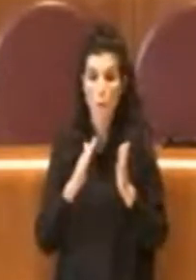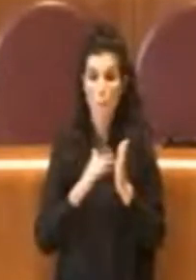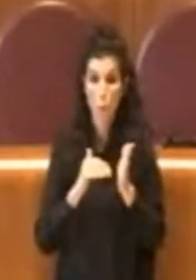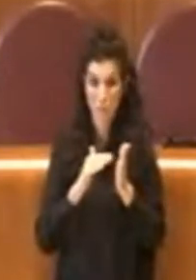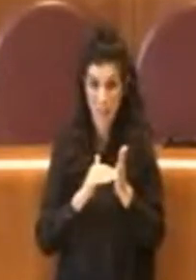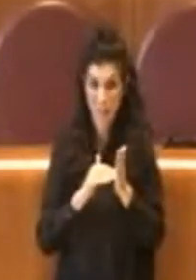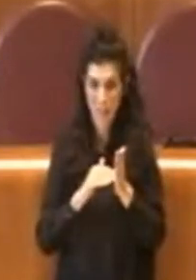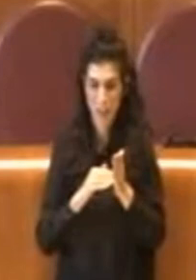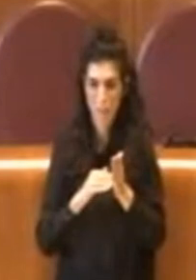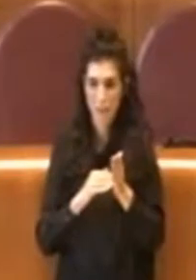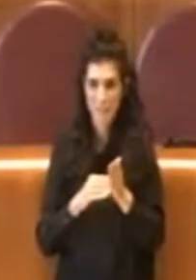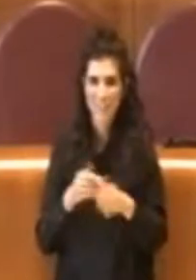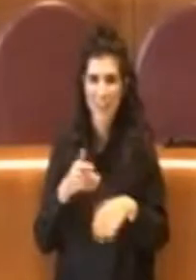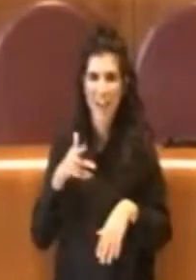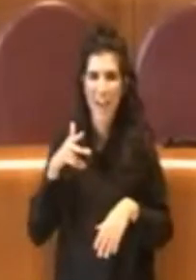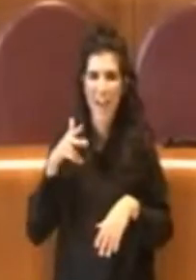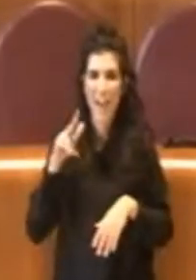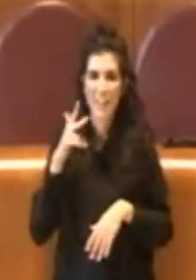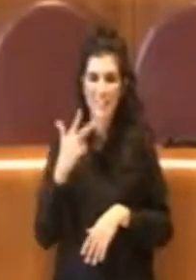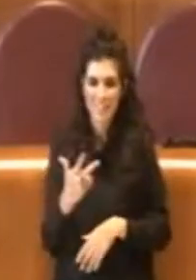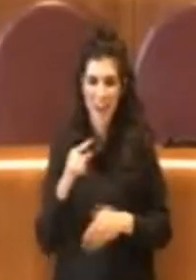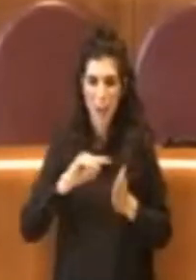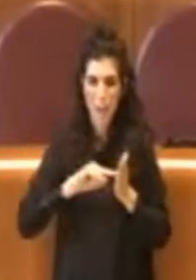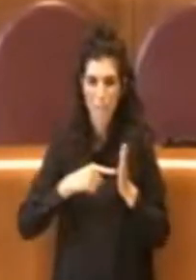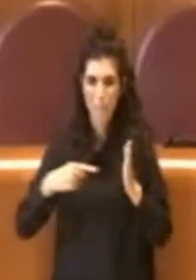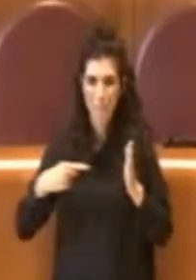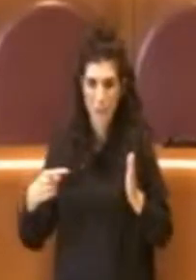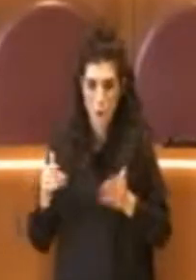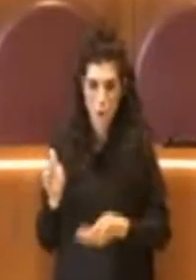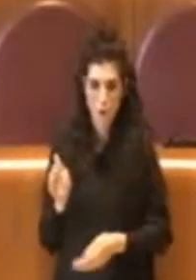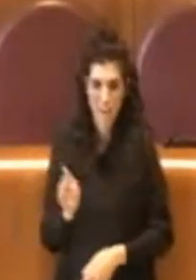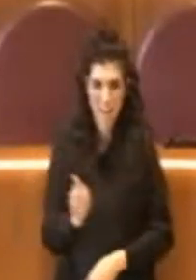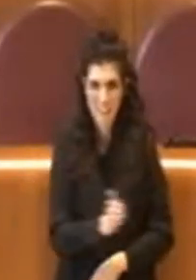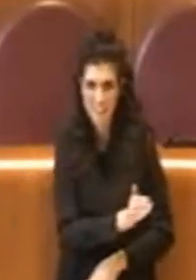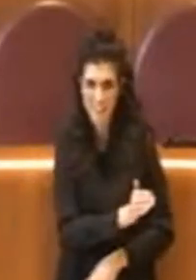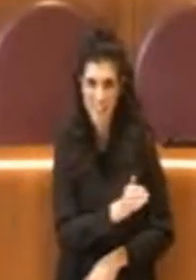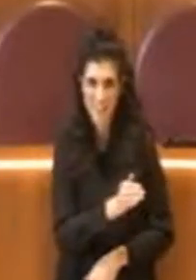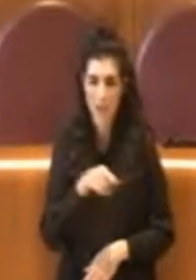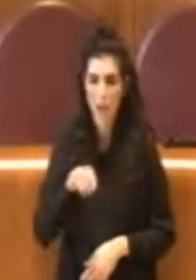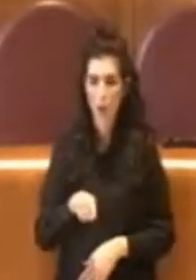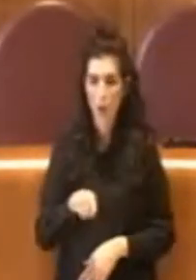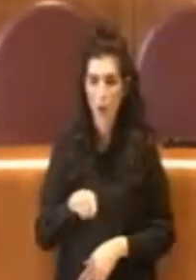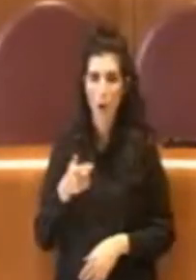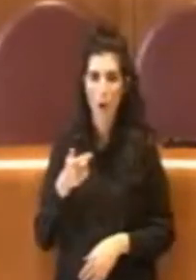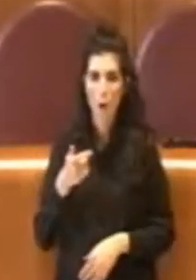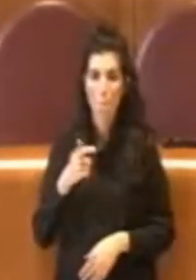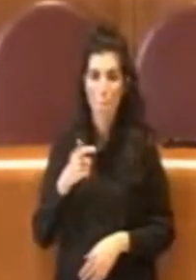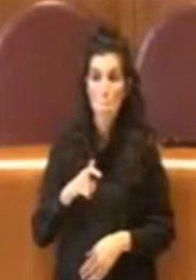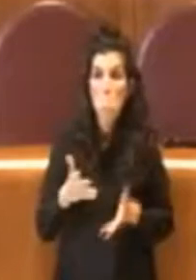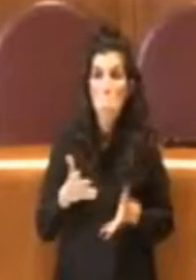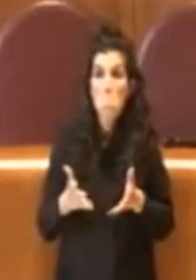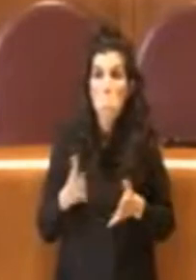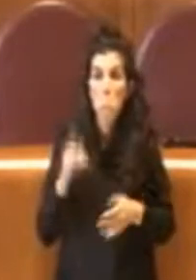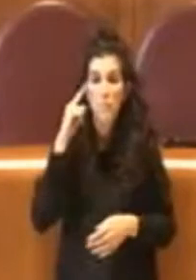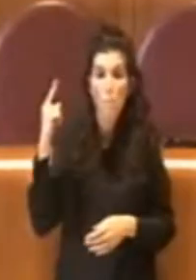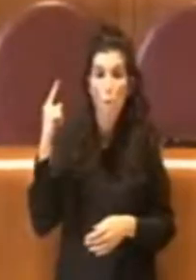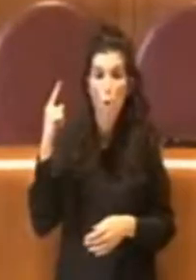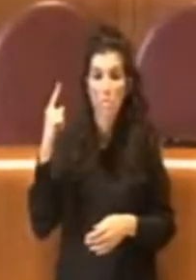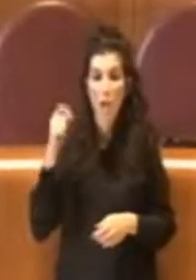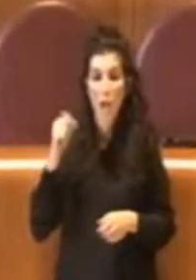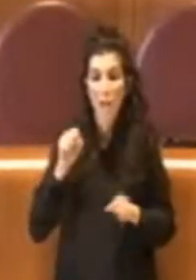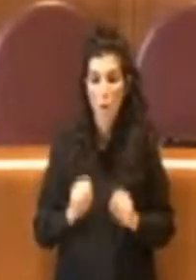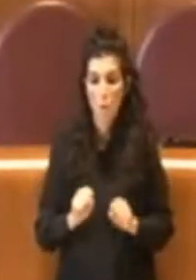3 milioni, non 3 miliardi, 3 milioni, per un ipotetico e generico, diciamo, genetica